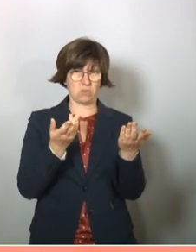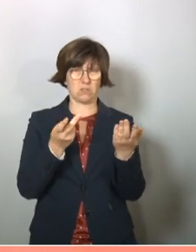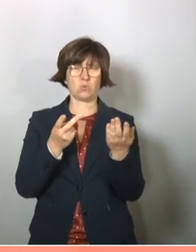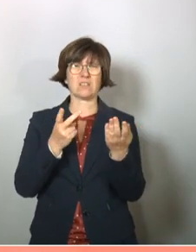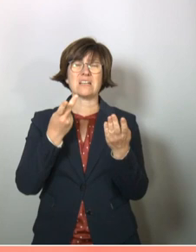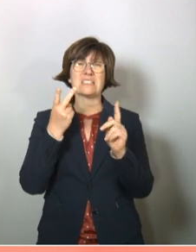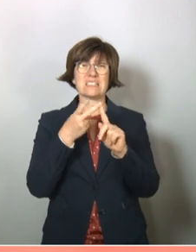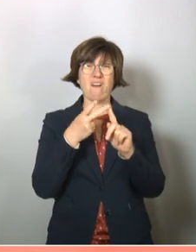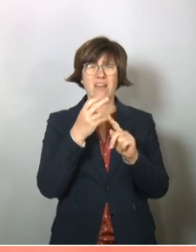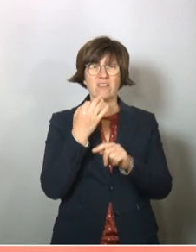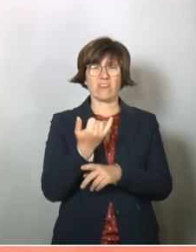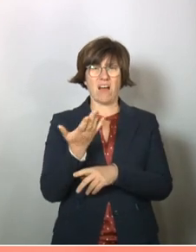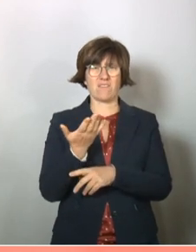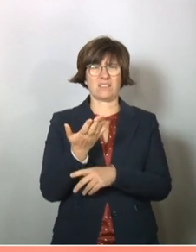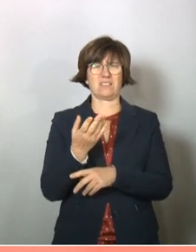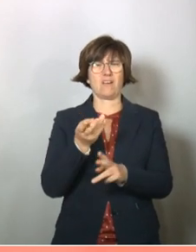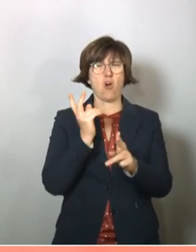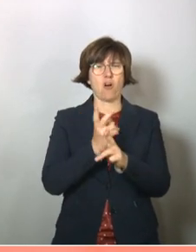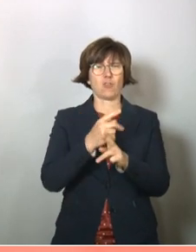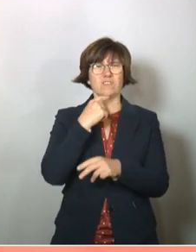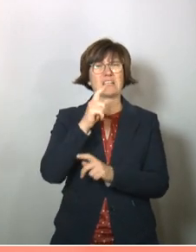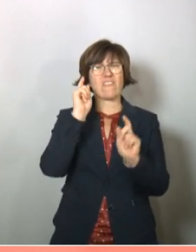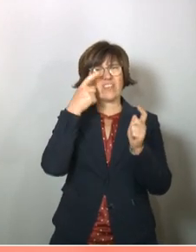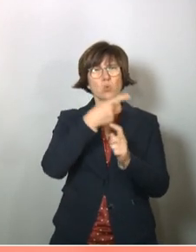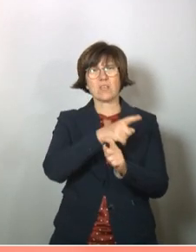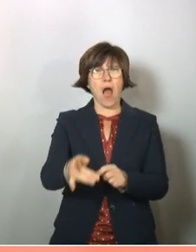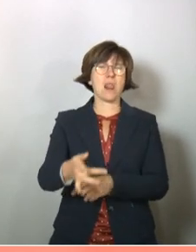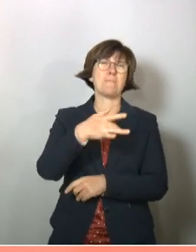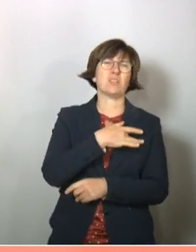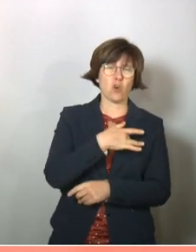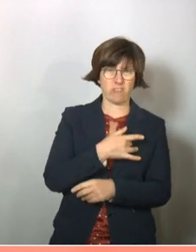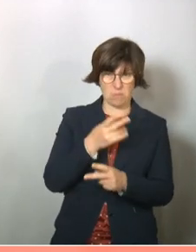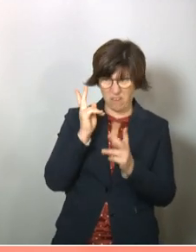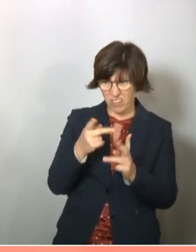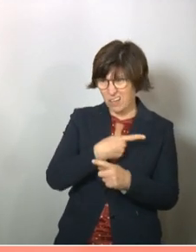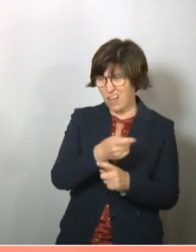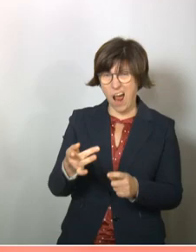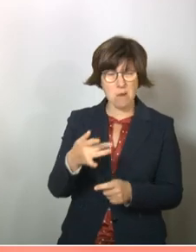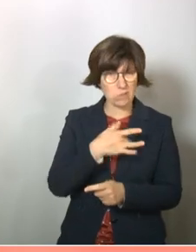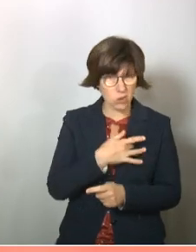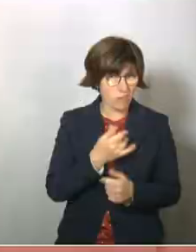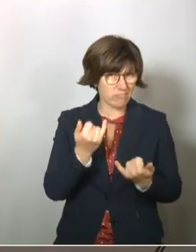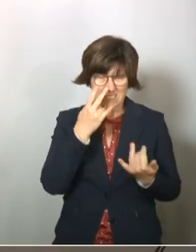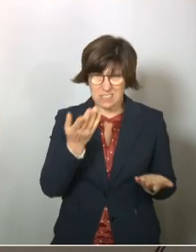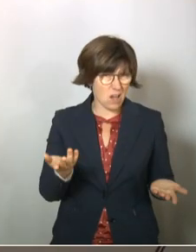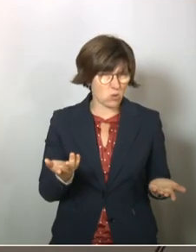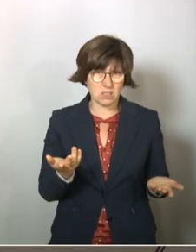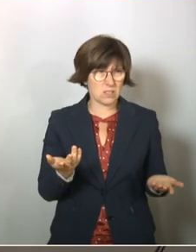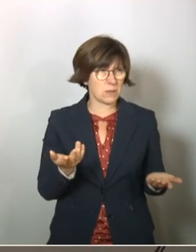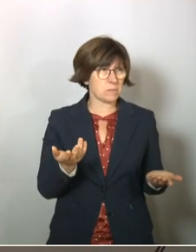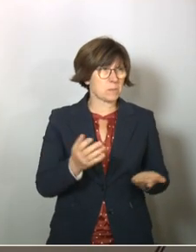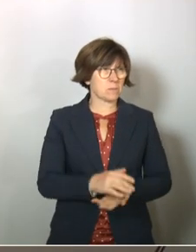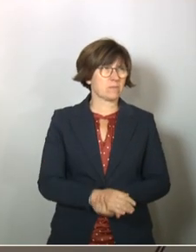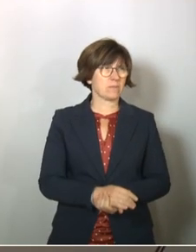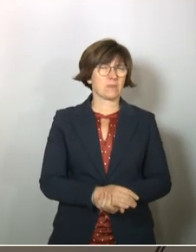zweite daran anschließende Frage ist, es heißt ja so oft, das Virus trifft alle, aber trifft es wirklich alle gleich? Dazu kann